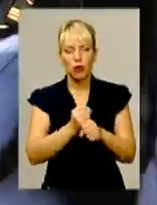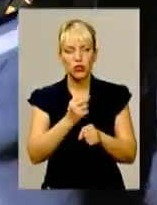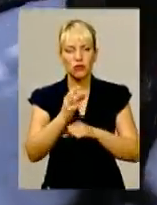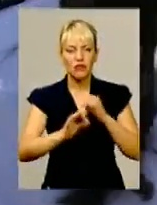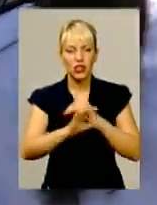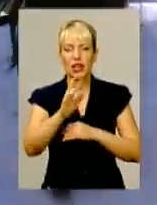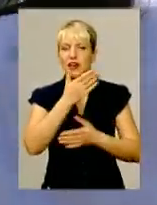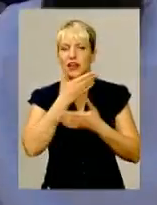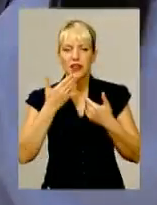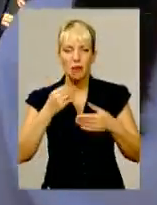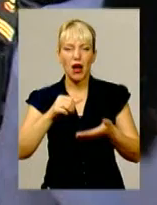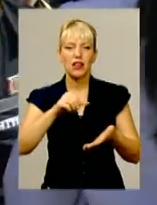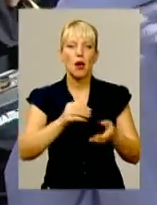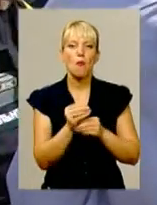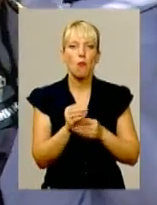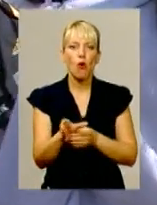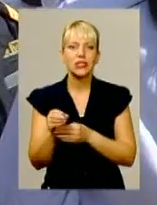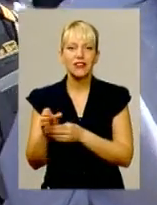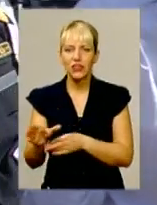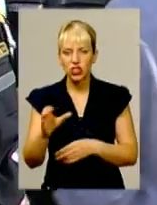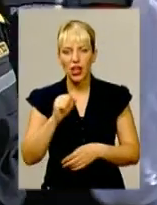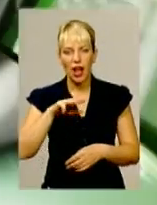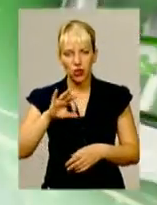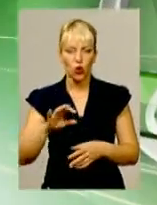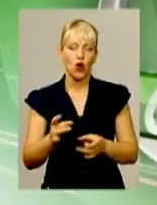посвідчень учасника АТО, урочисто їх отримали.